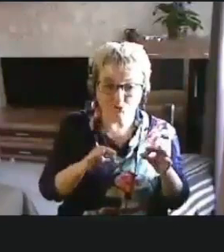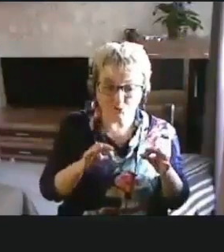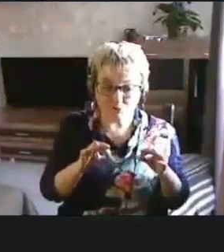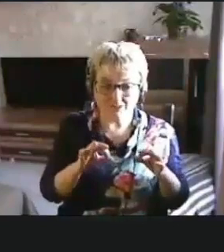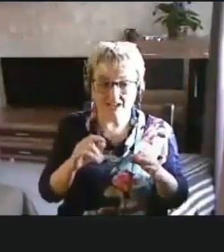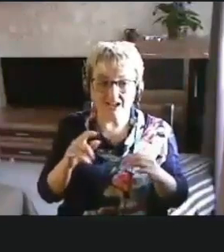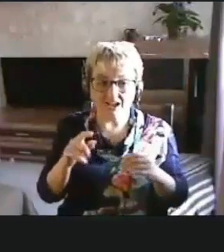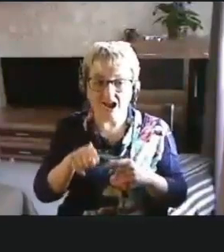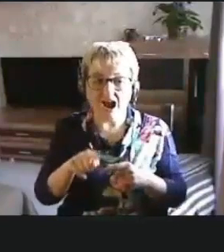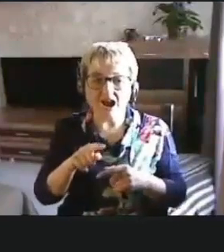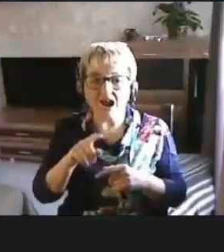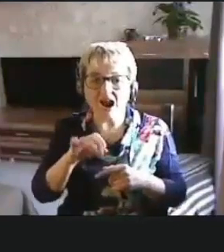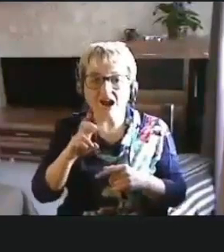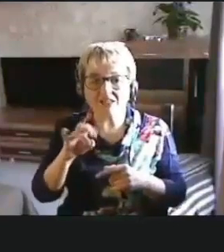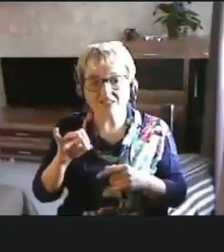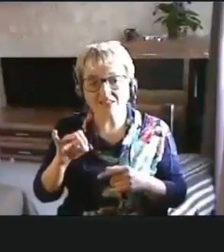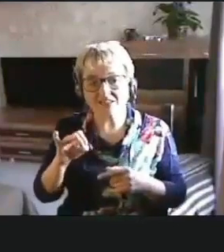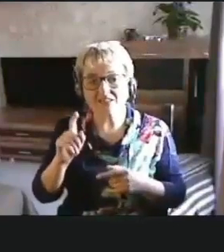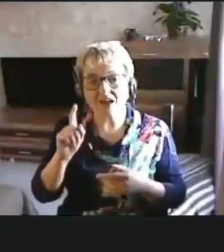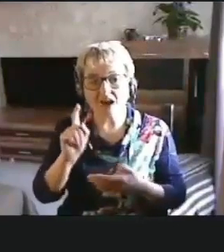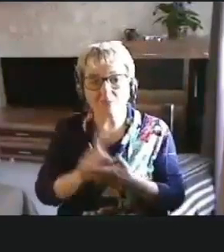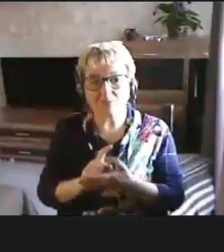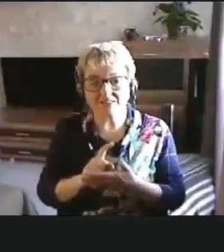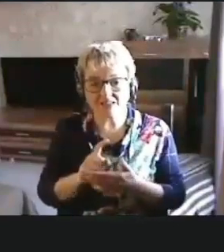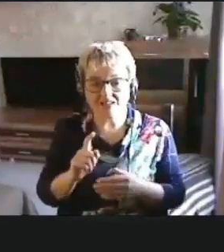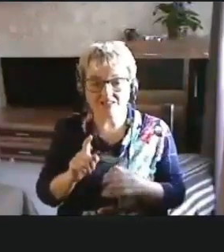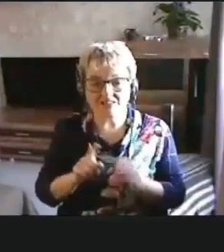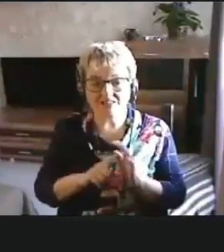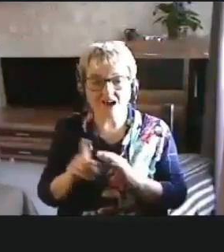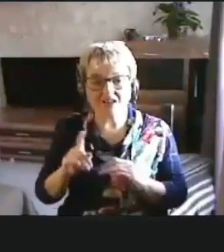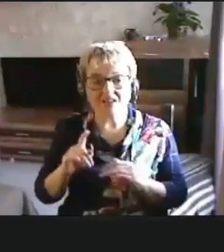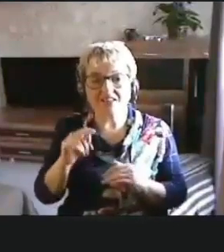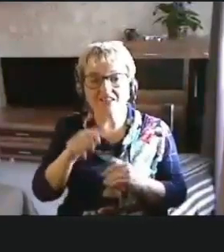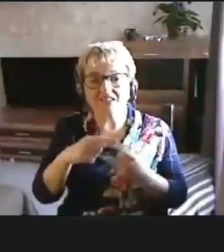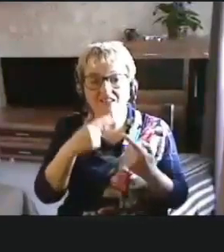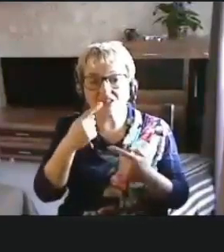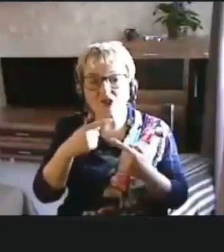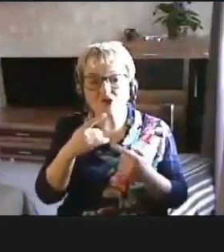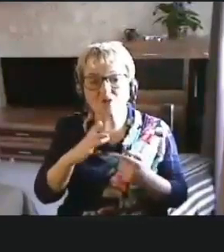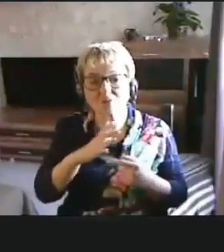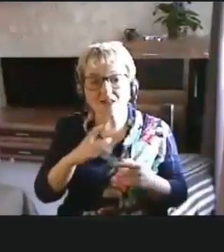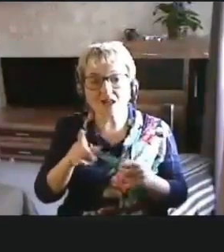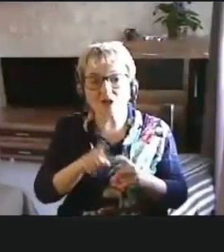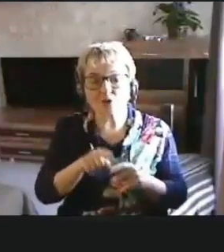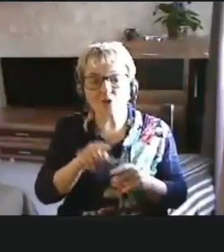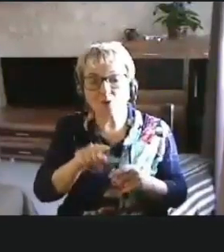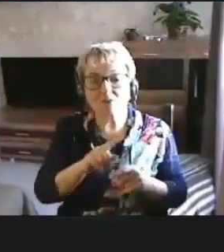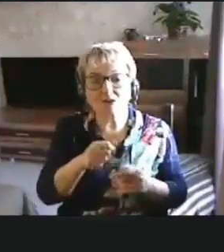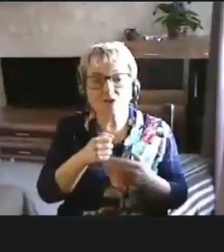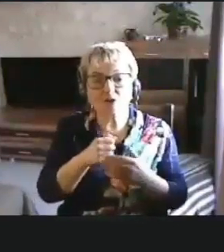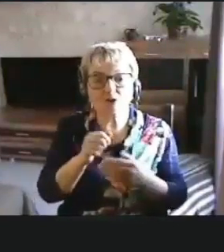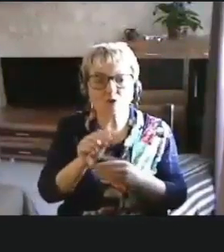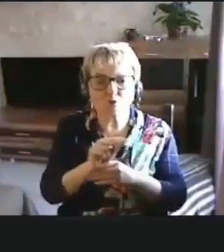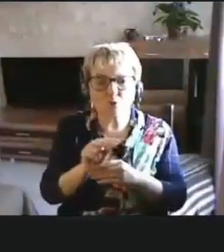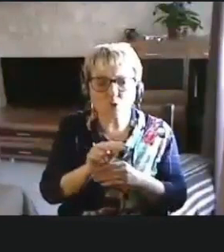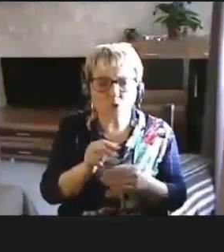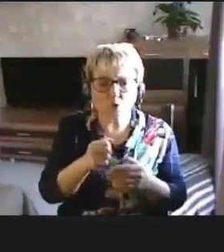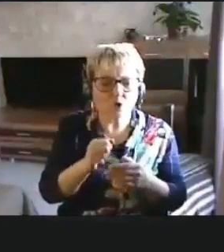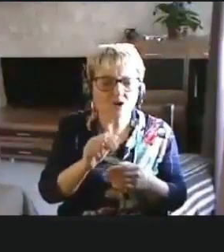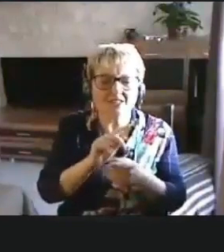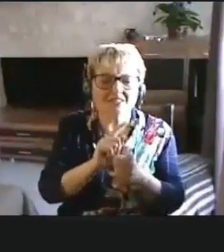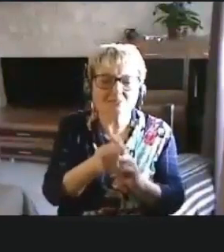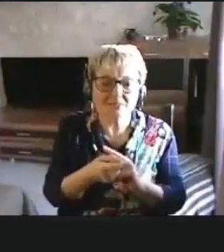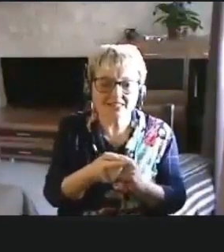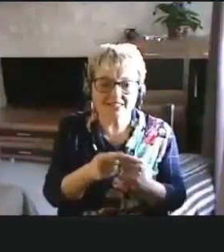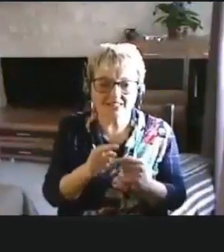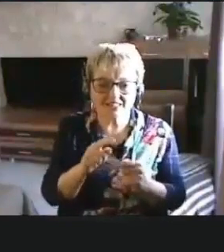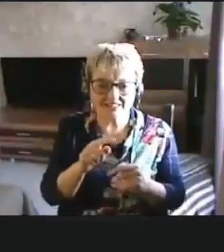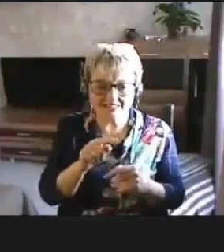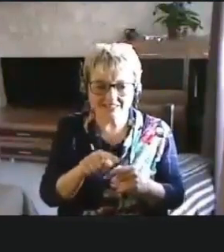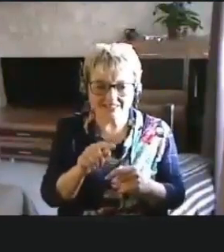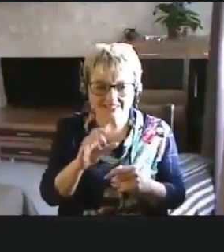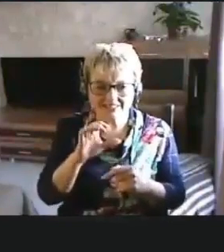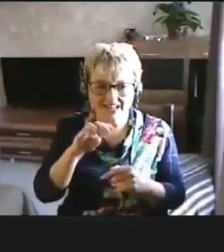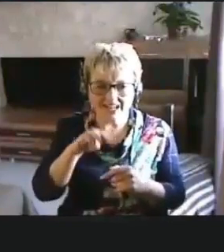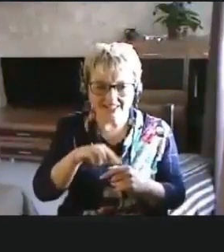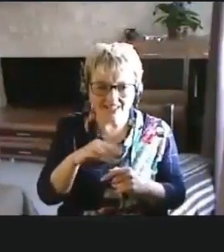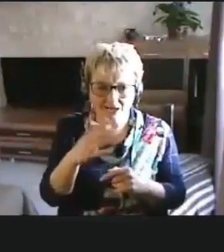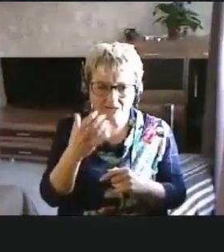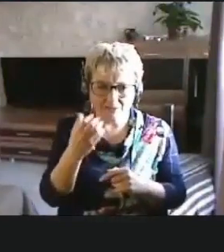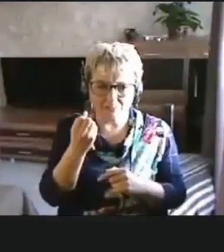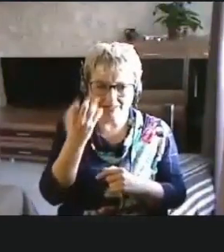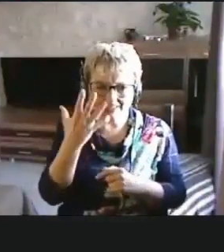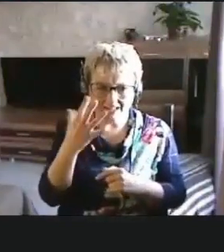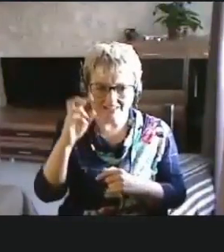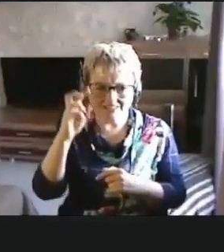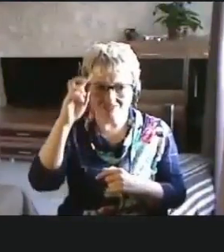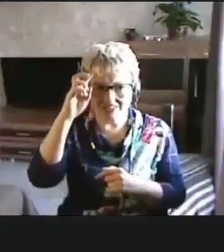стали обязательными. И речь шла конкретно о том, чтобы доработать, изменить статью 15